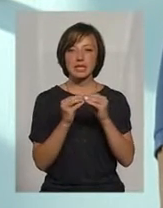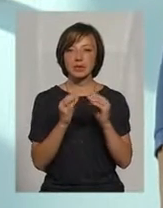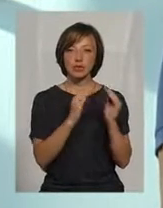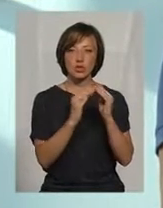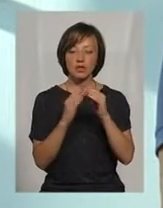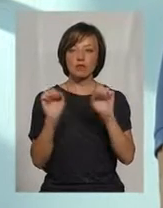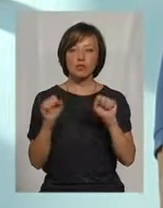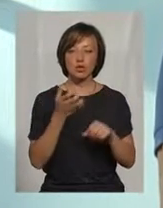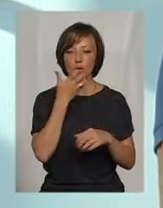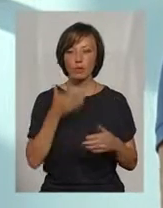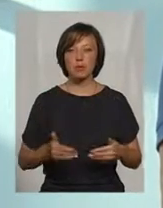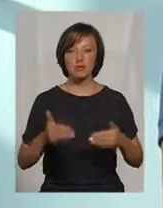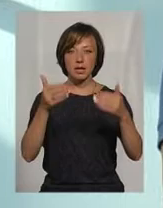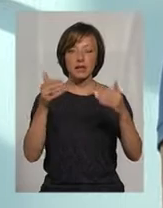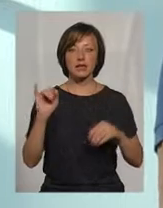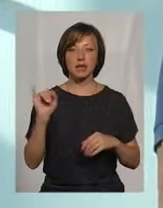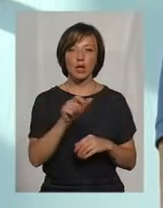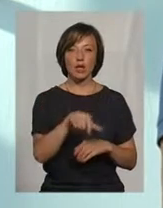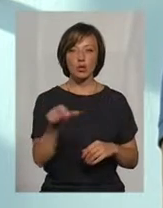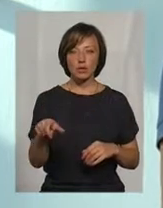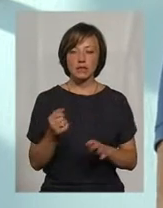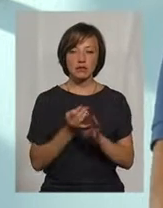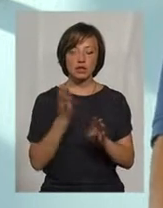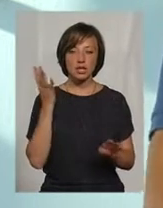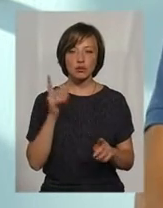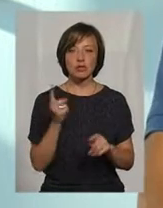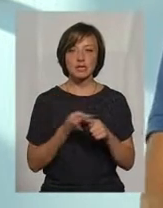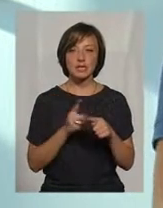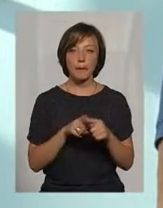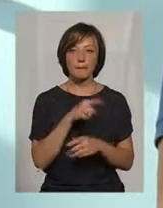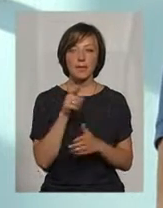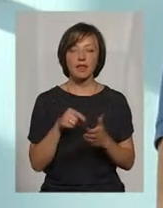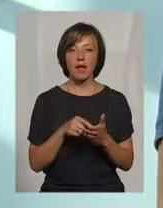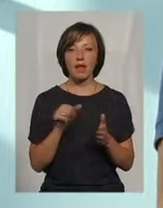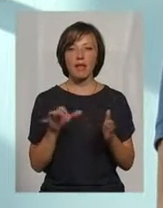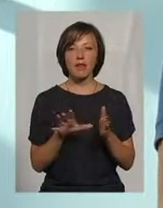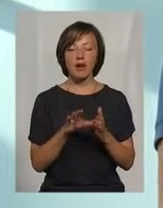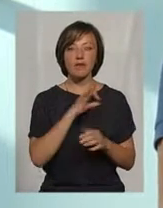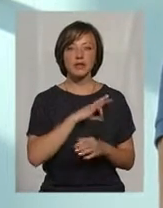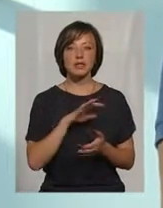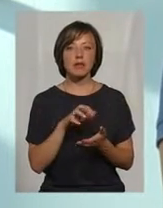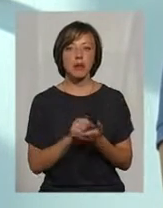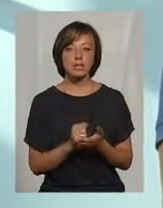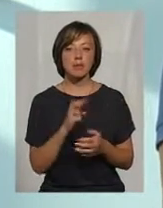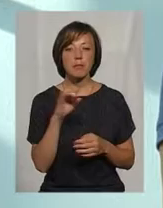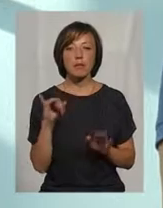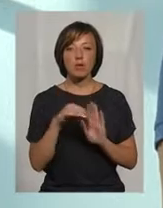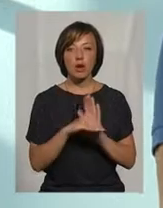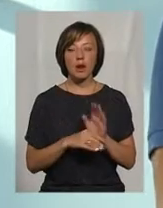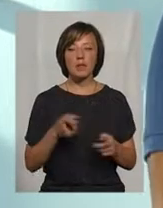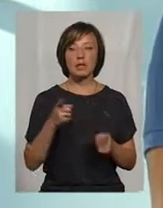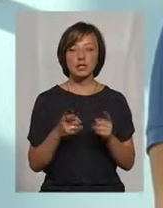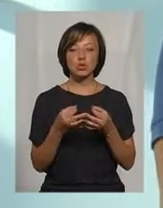скажімо так, десь утеплити. І люди стоять зараз в черзі, щоб це питання енергоефективності займатися. І якби програма дійсно